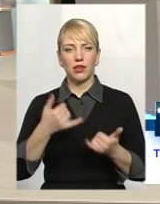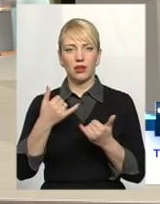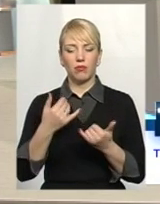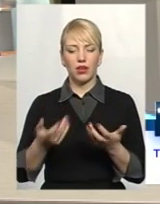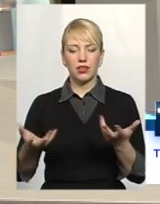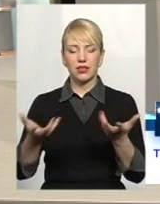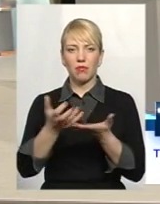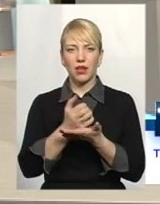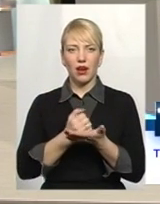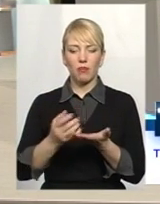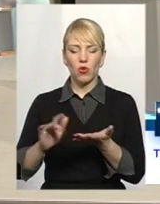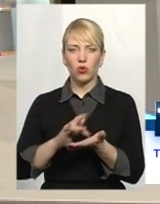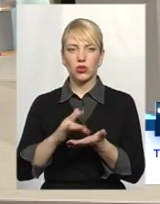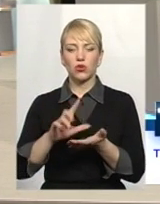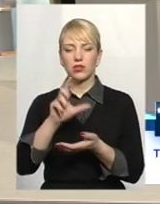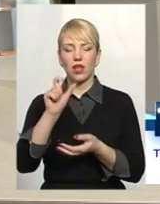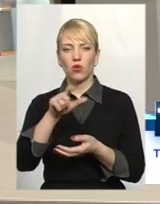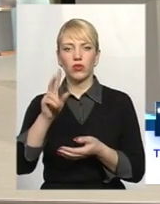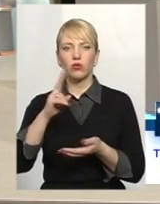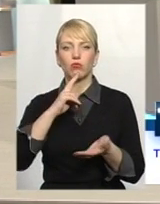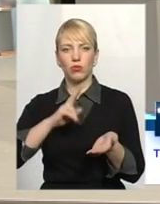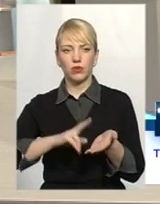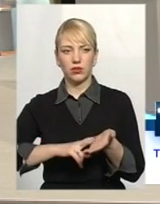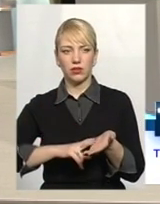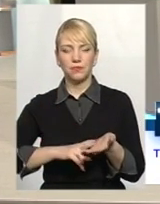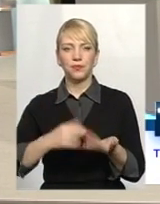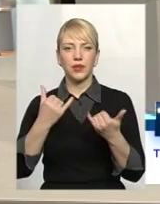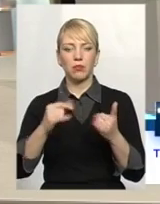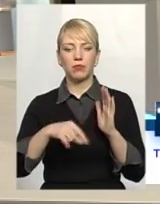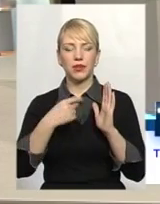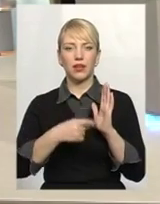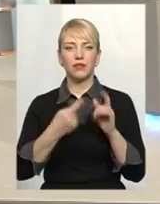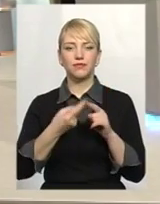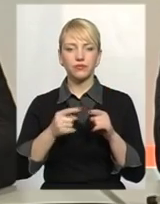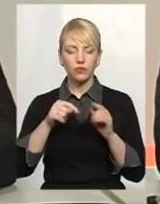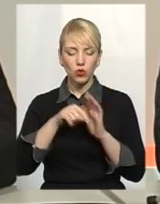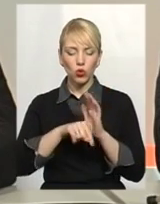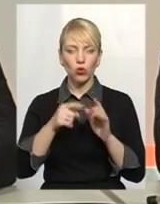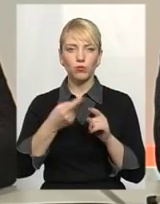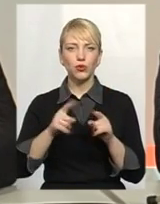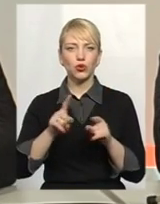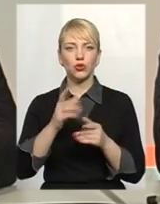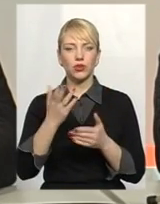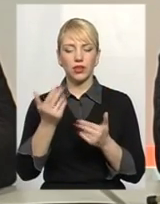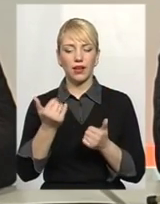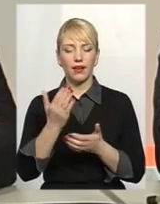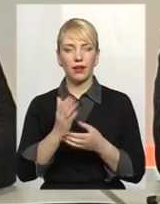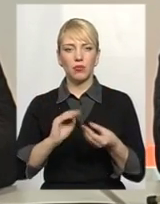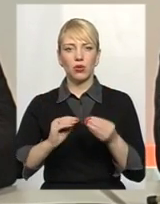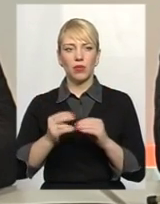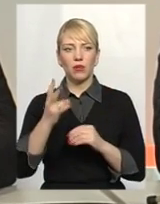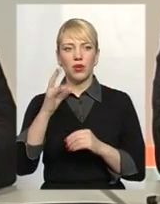розрахунки виключно з тих людей, які там зареєстровані. Стоїть питання в тому, що, да, є проблема, але є в тому відношенні і